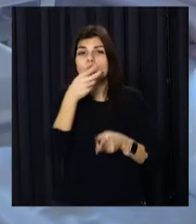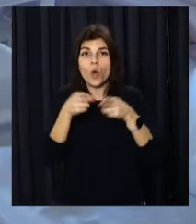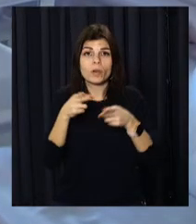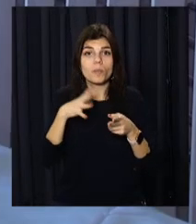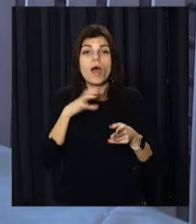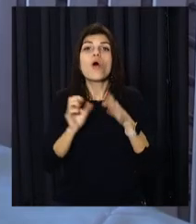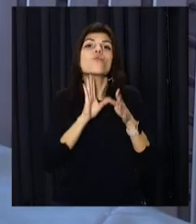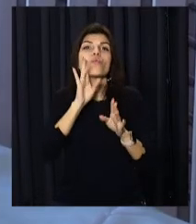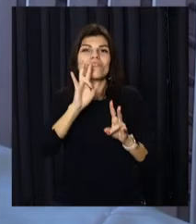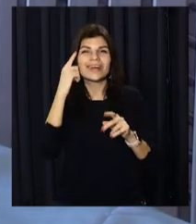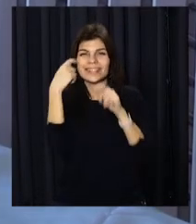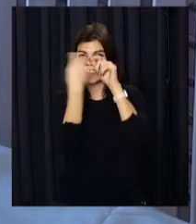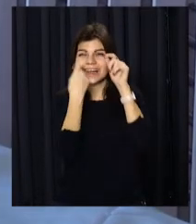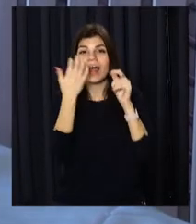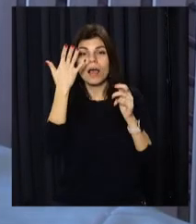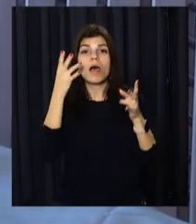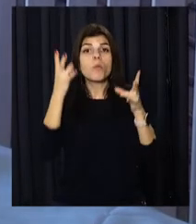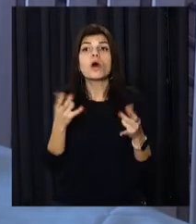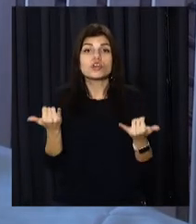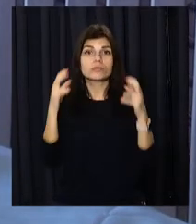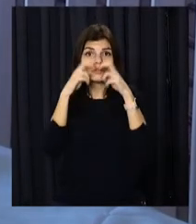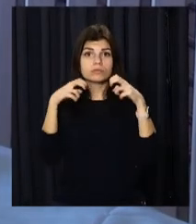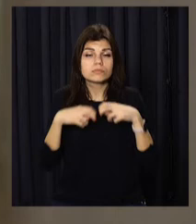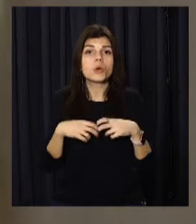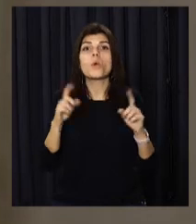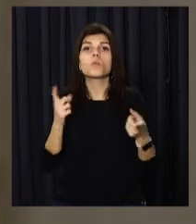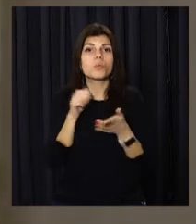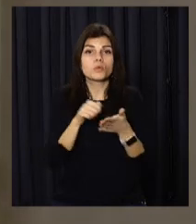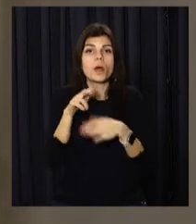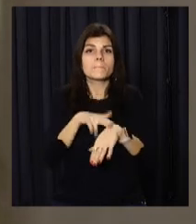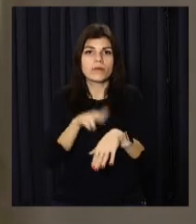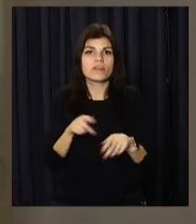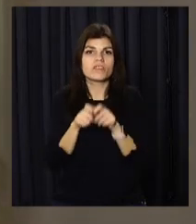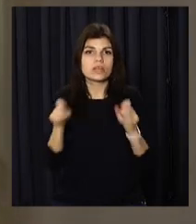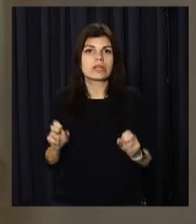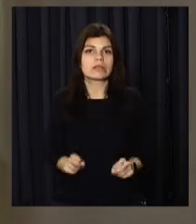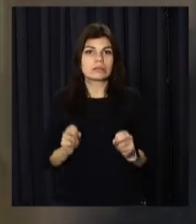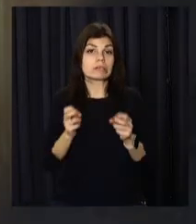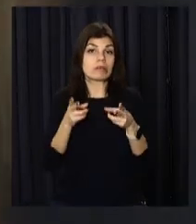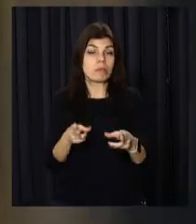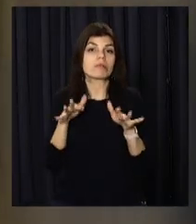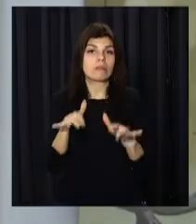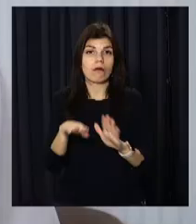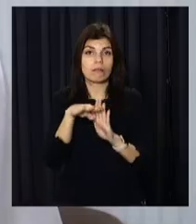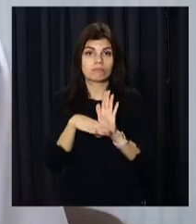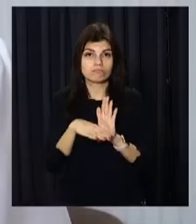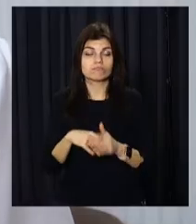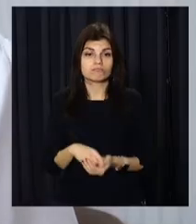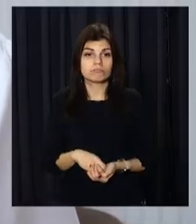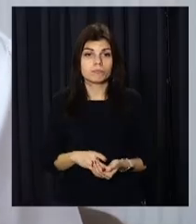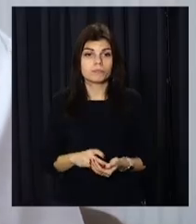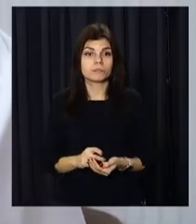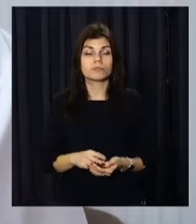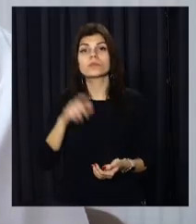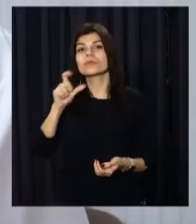перев'язку. Причини трагедії зараз з'ясовують слідчі. Поліція відкрила кримінальне провадження. Персонал